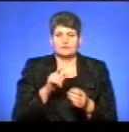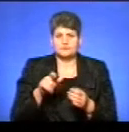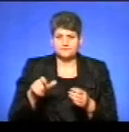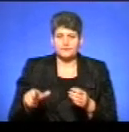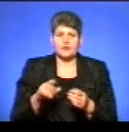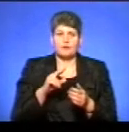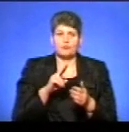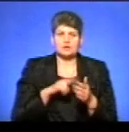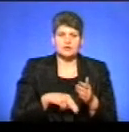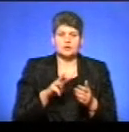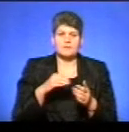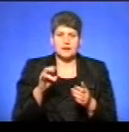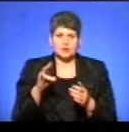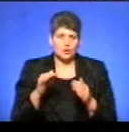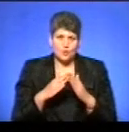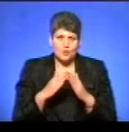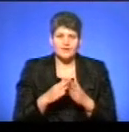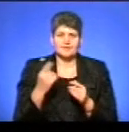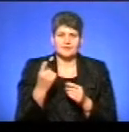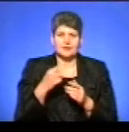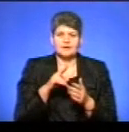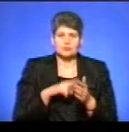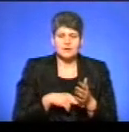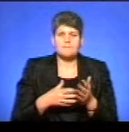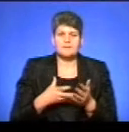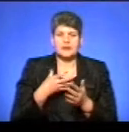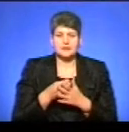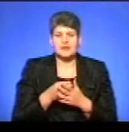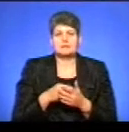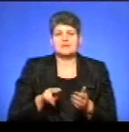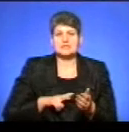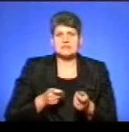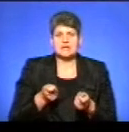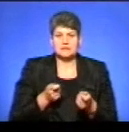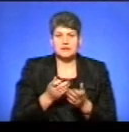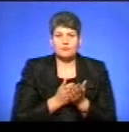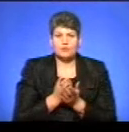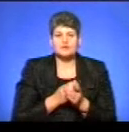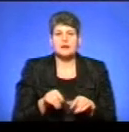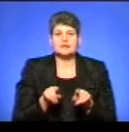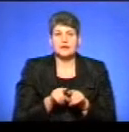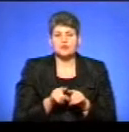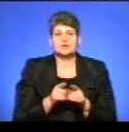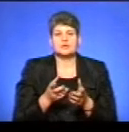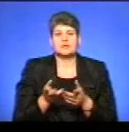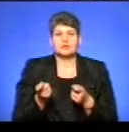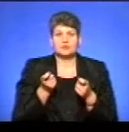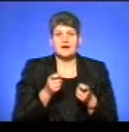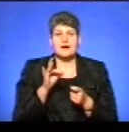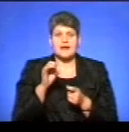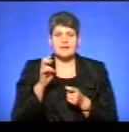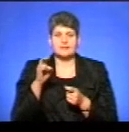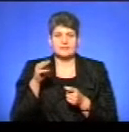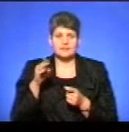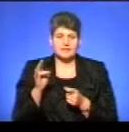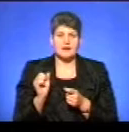податку на майно єдиного податку, плати за надання адміністративних послуг, а також надходжень від орендної плати